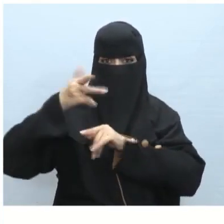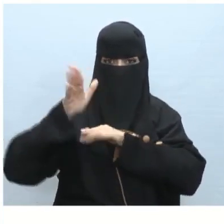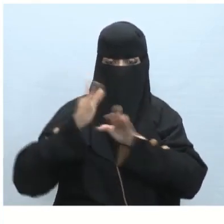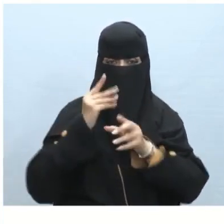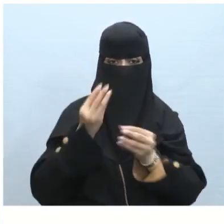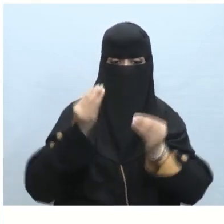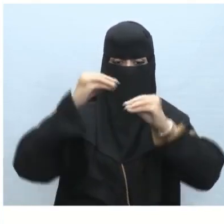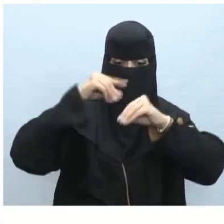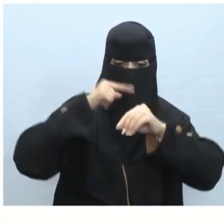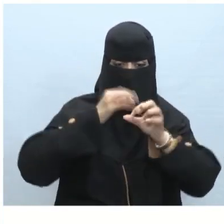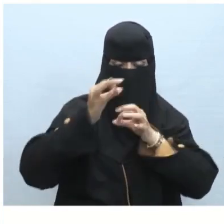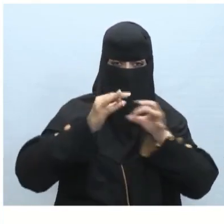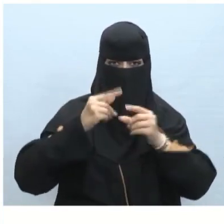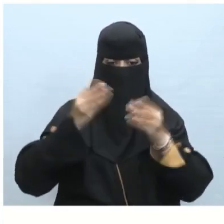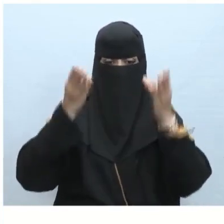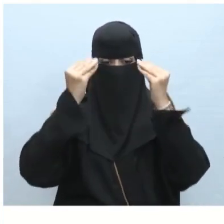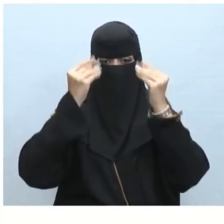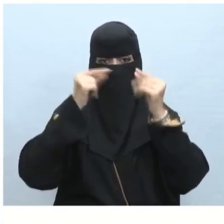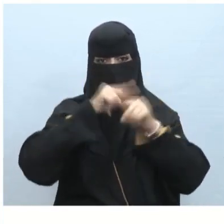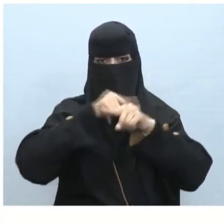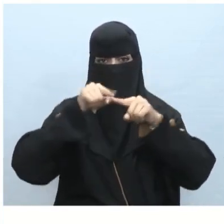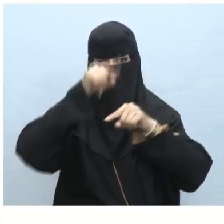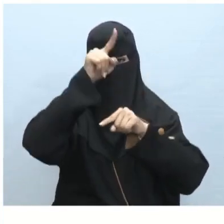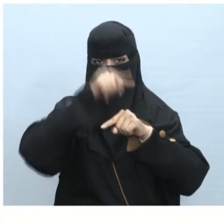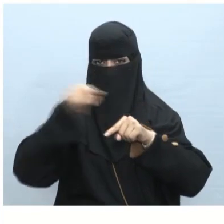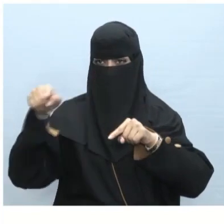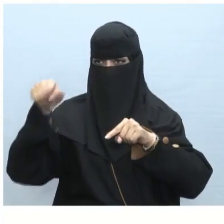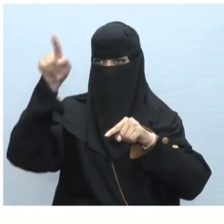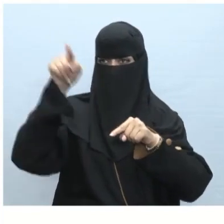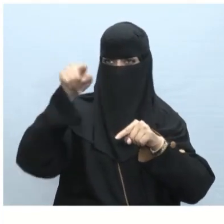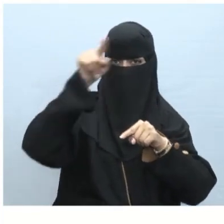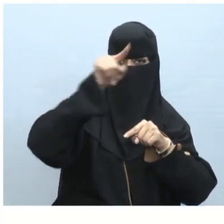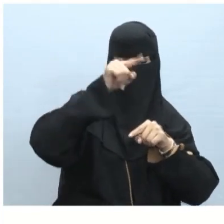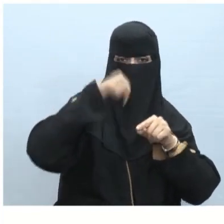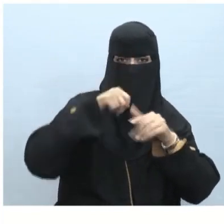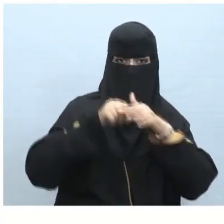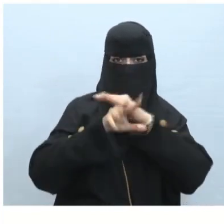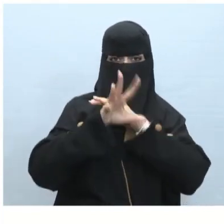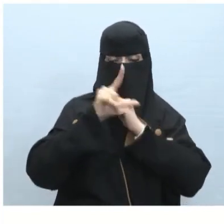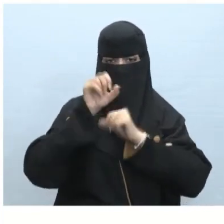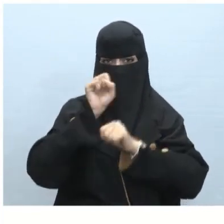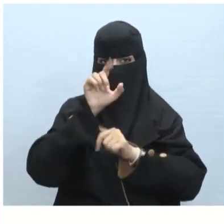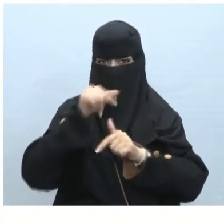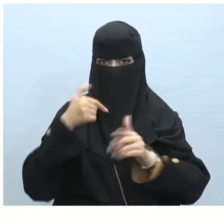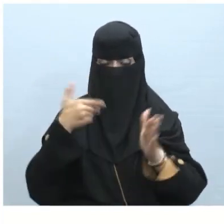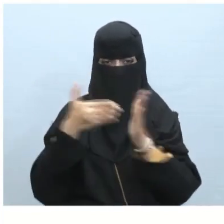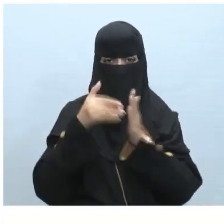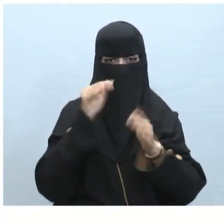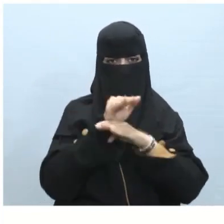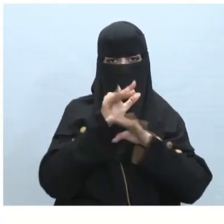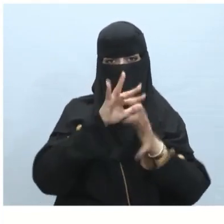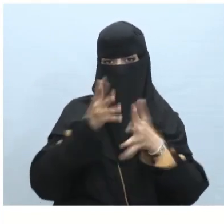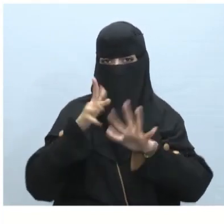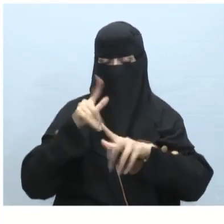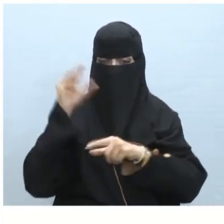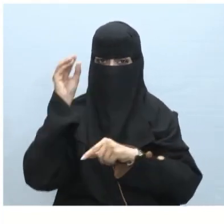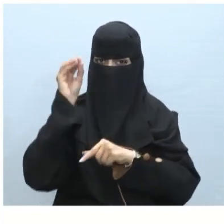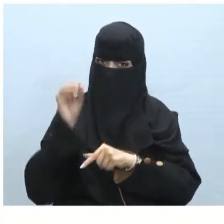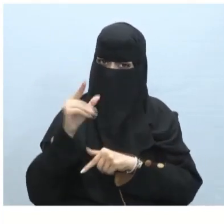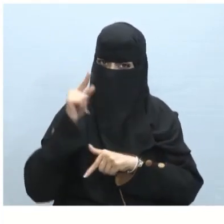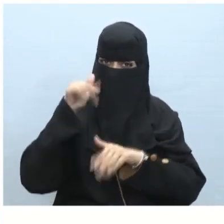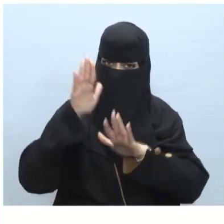ستضيف مخططاً بالبيانات إلى الشرائح الخاصة بك وأخيراً ستتعلم بعض النصائح